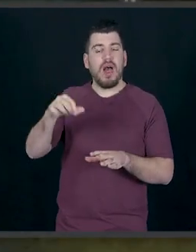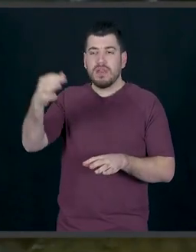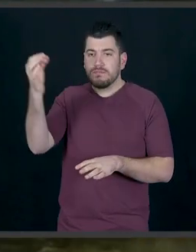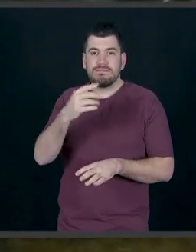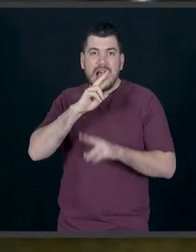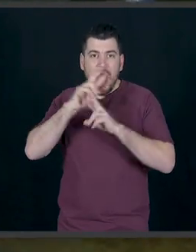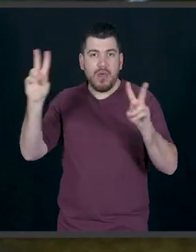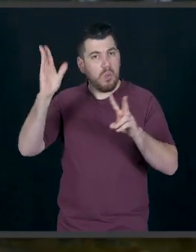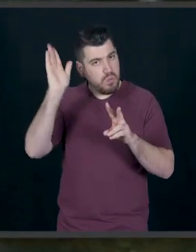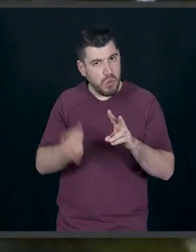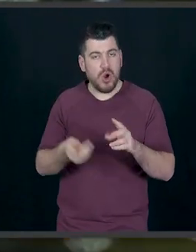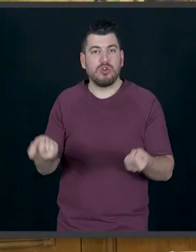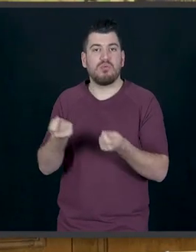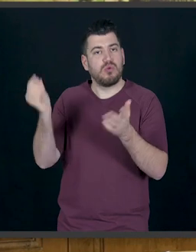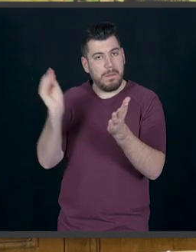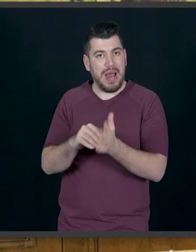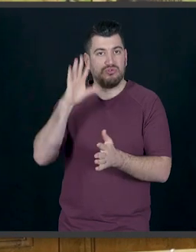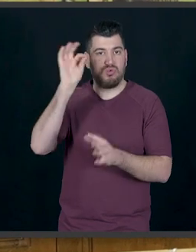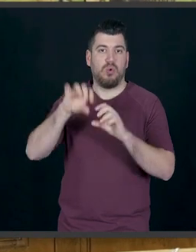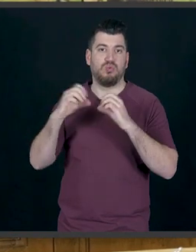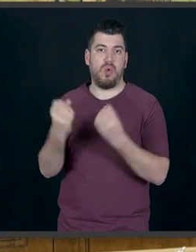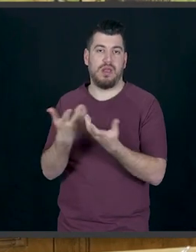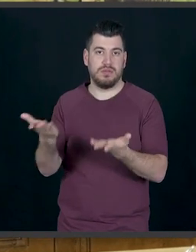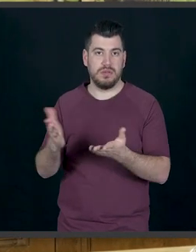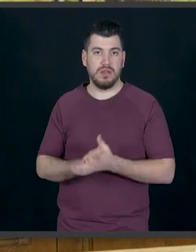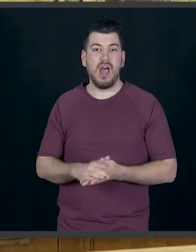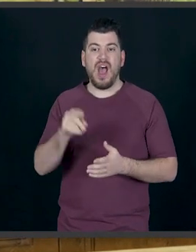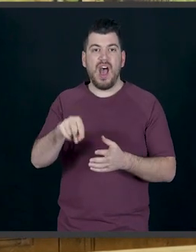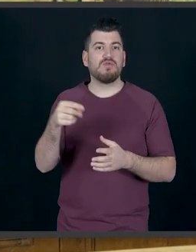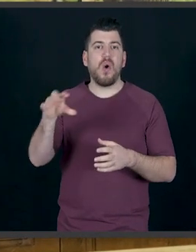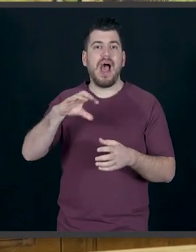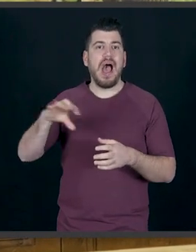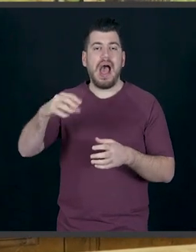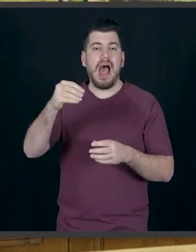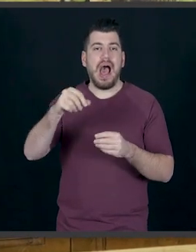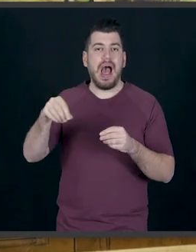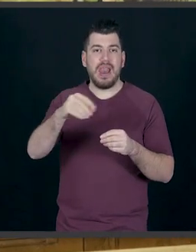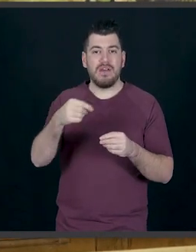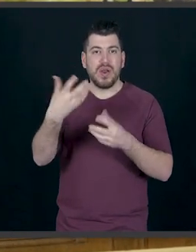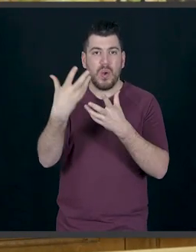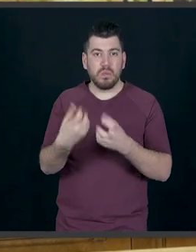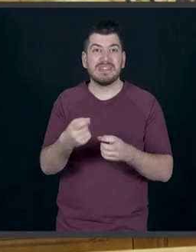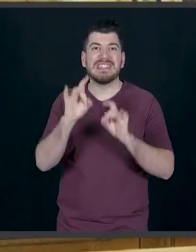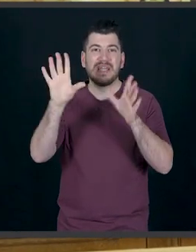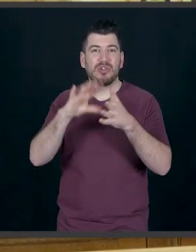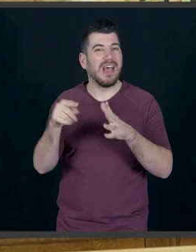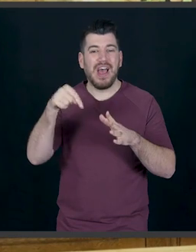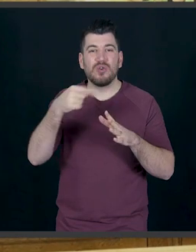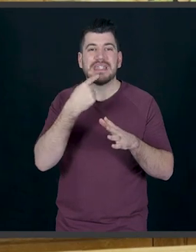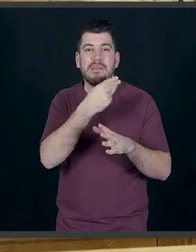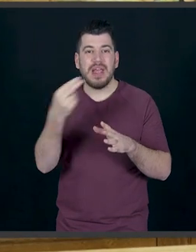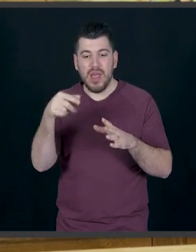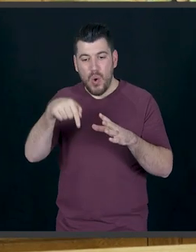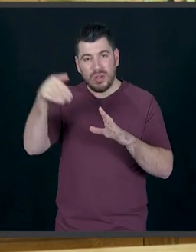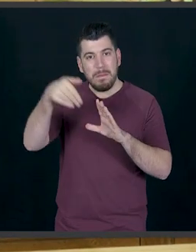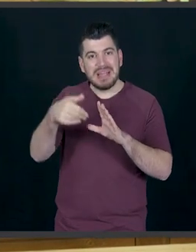μπορώ να το χρησιμοποιήσω ξανά για να φτιάξω ντόνατς. Δεν έχει τραβήξει καθόλου το αλεύρι, που σημαίνει ότι δεν έχει τραβήξει καθόλου και λάδι το ντόνατ μέσα,